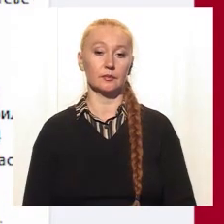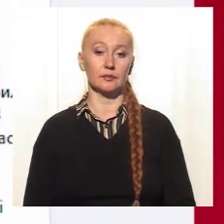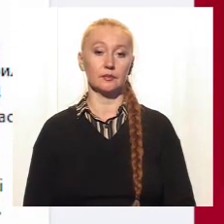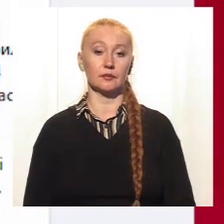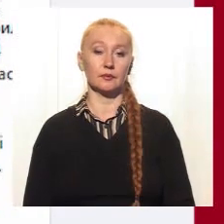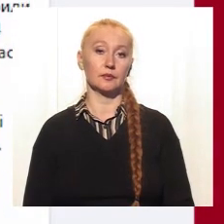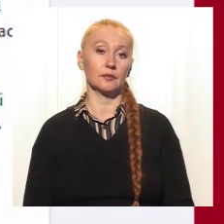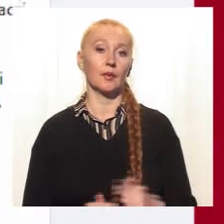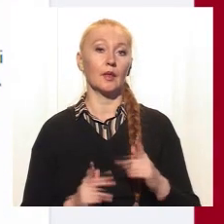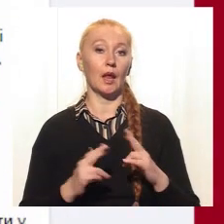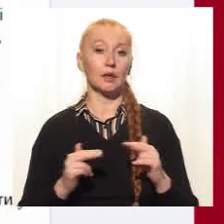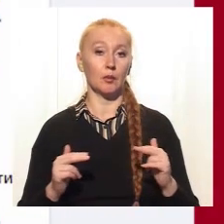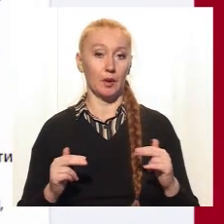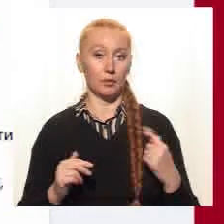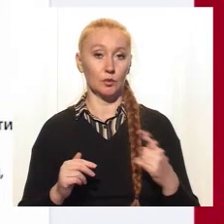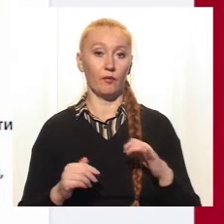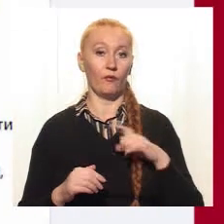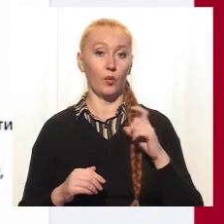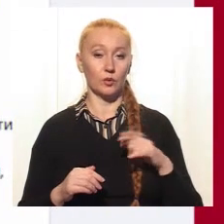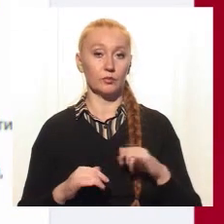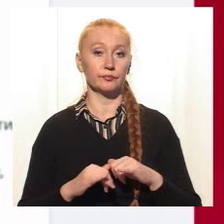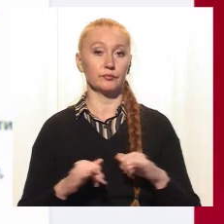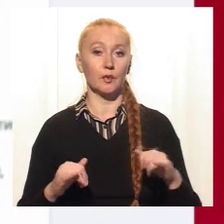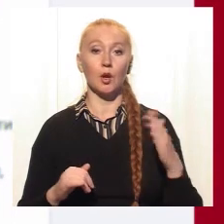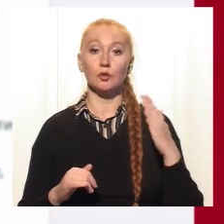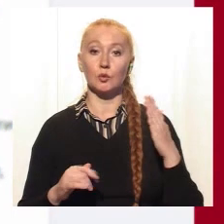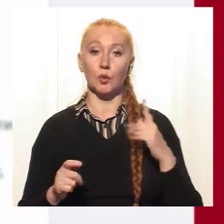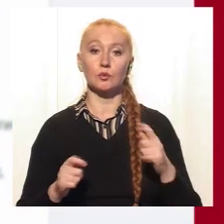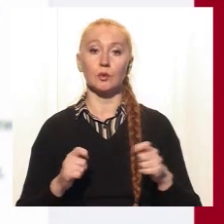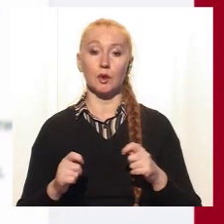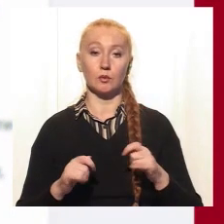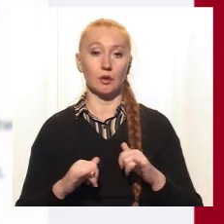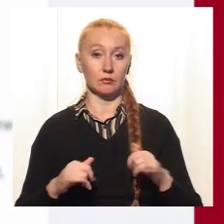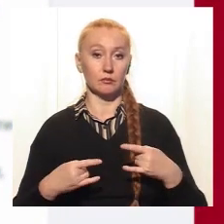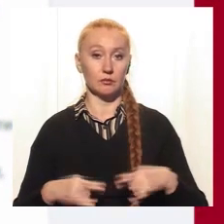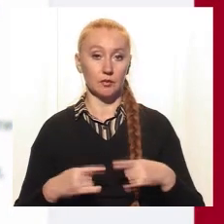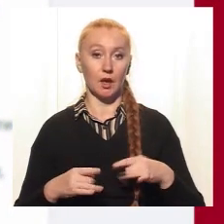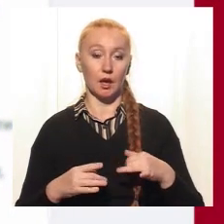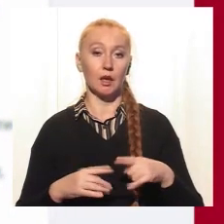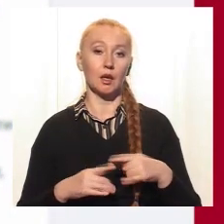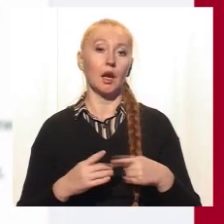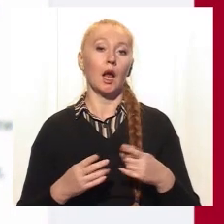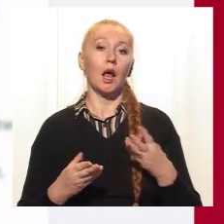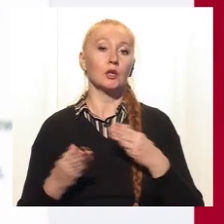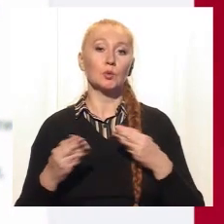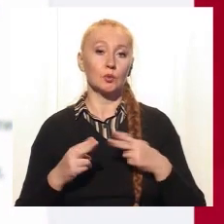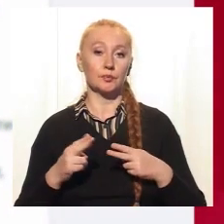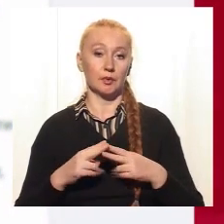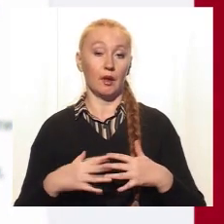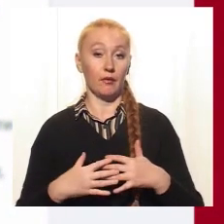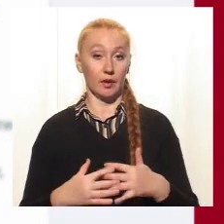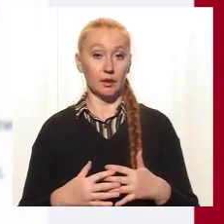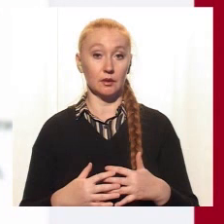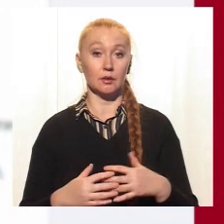На Дніпропетровщині і в Україні в цілому поширеним способом регуляції народжуваності є штучне переривання вагітності.